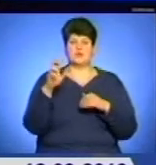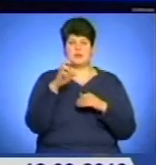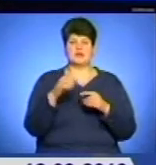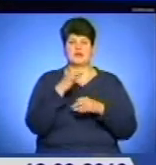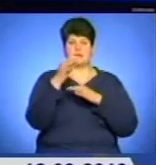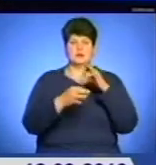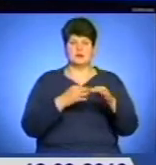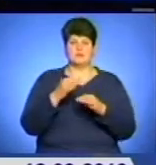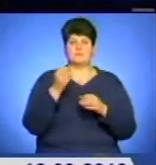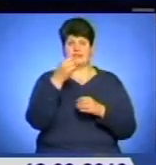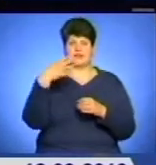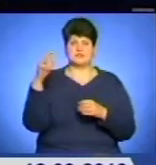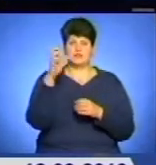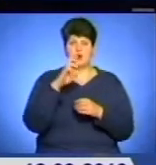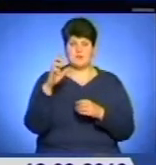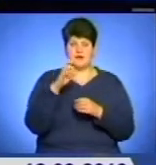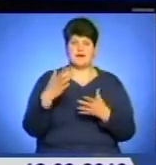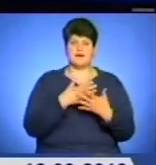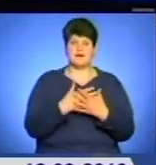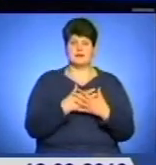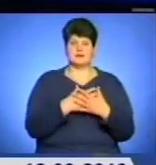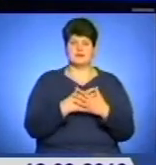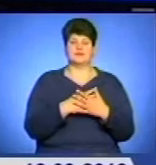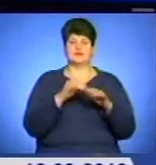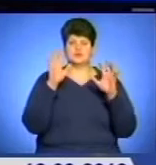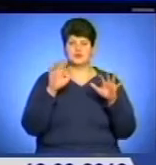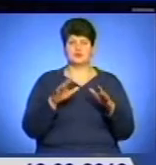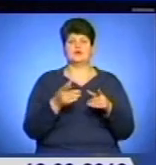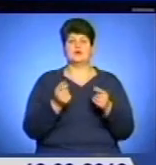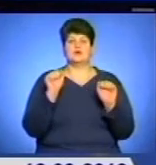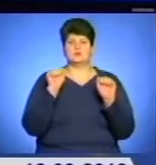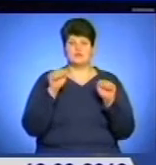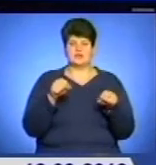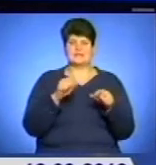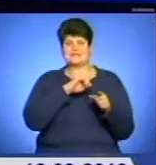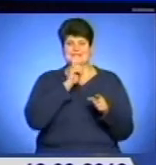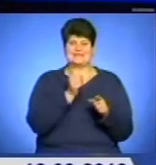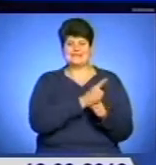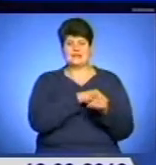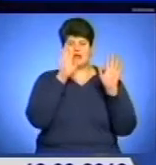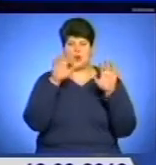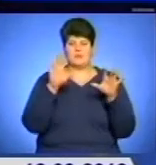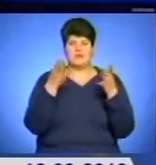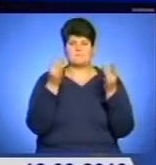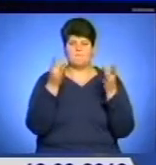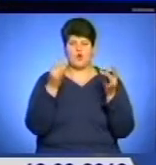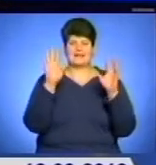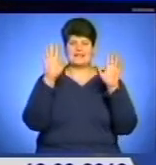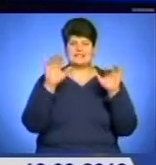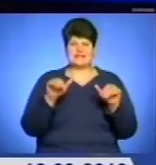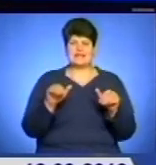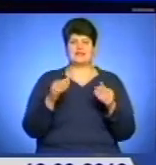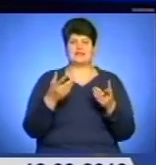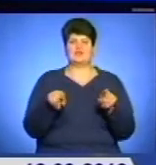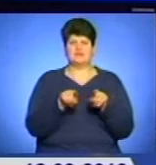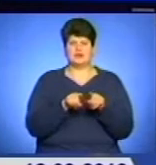доби 15 березня активний циклон з Балкан зумовить на Тернопільщині сильні опади у вигляді мокрого снігу, місцями дуже